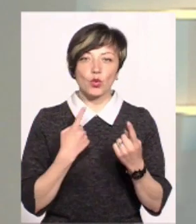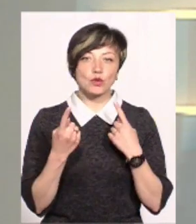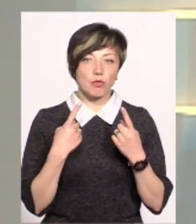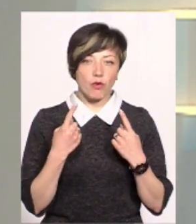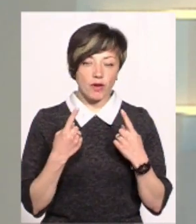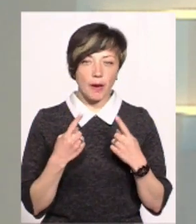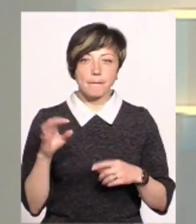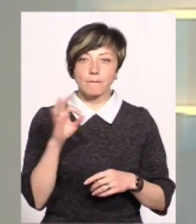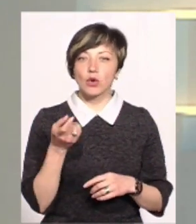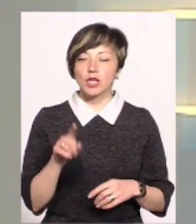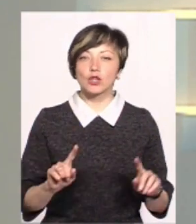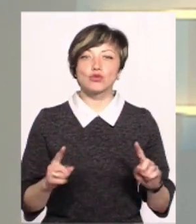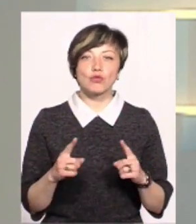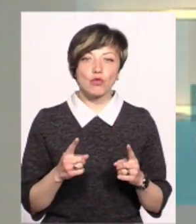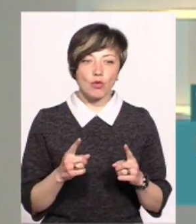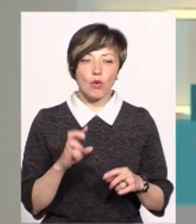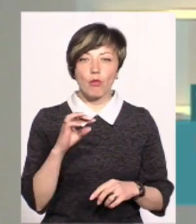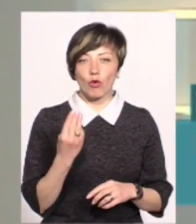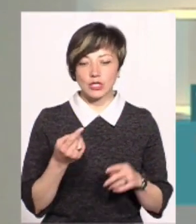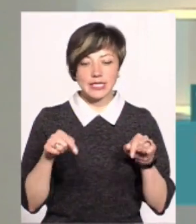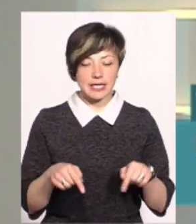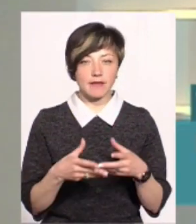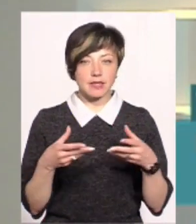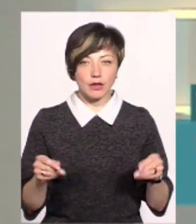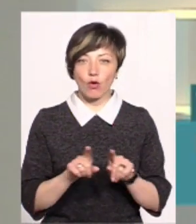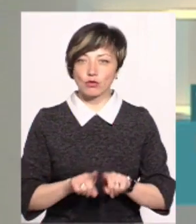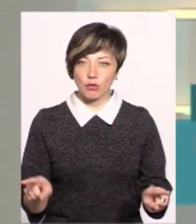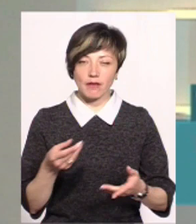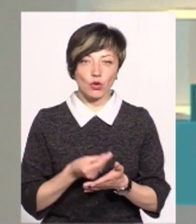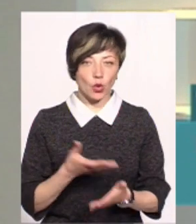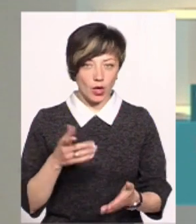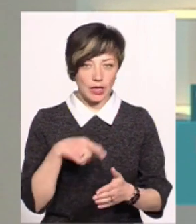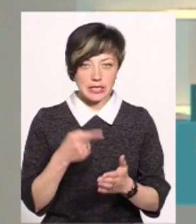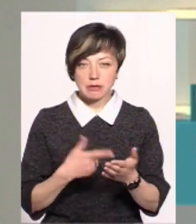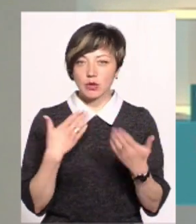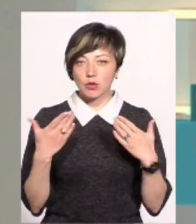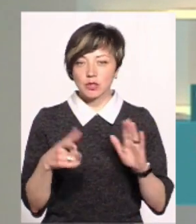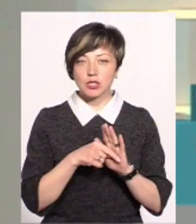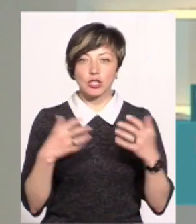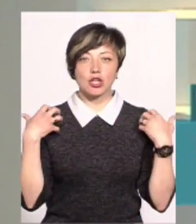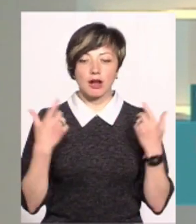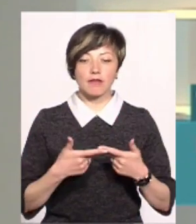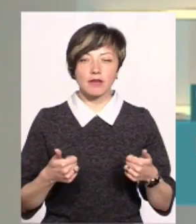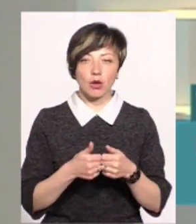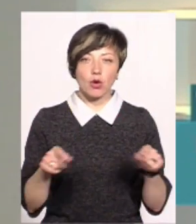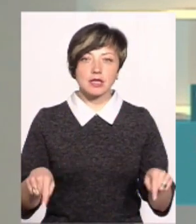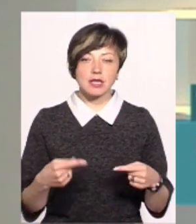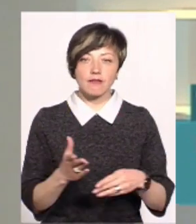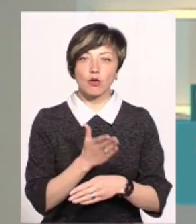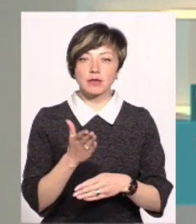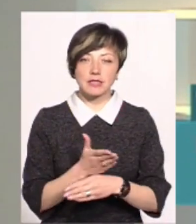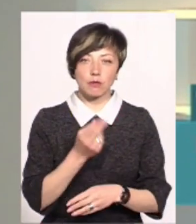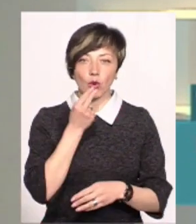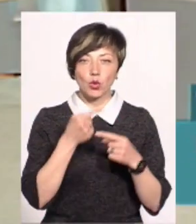до розмови про те, чому борщ цієї весни особливо дорогий. Спілкуємось із начальником відділу Організації